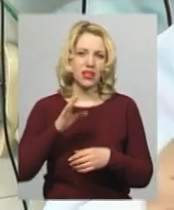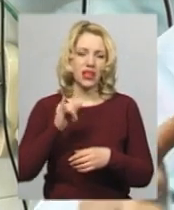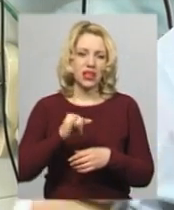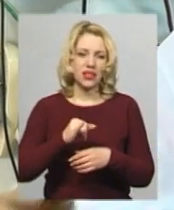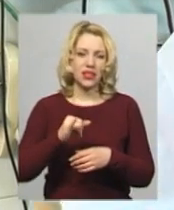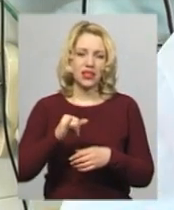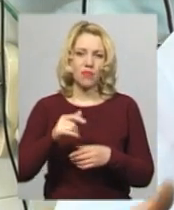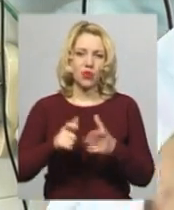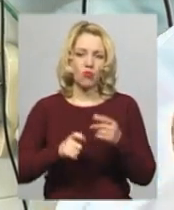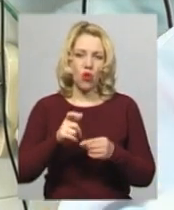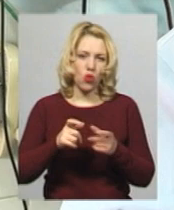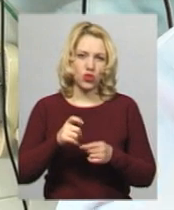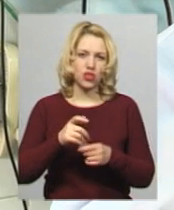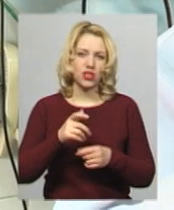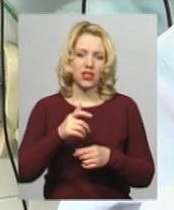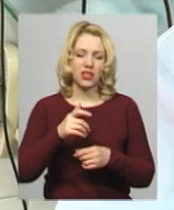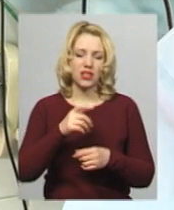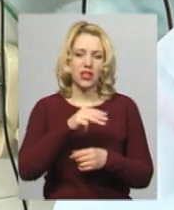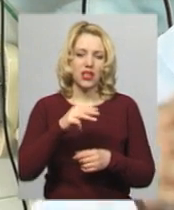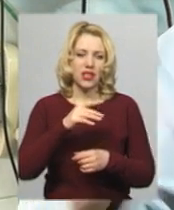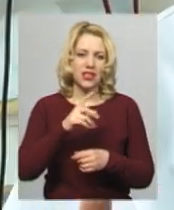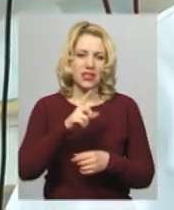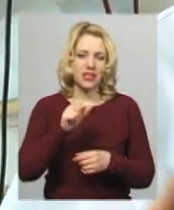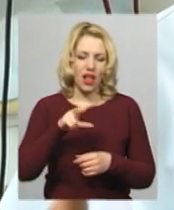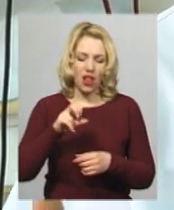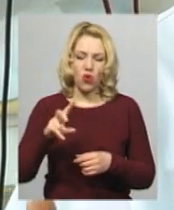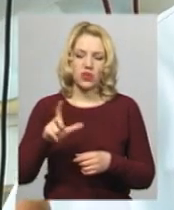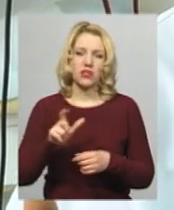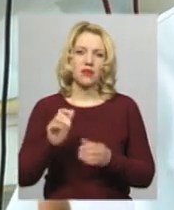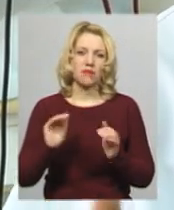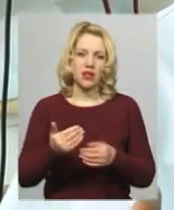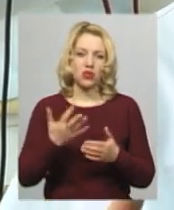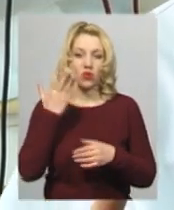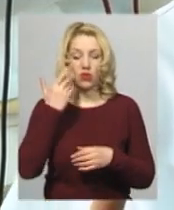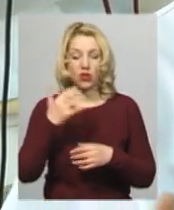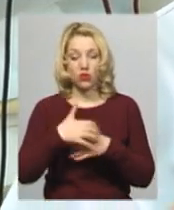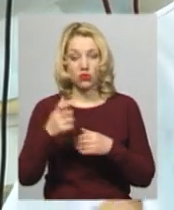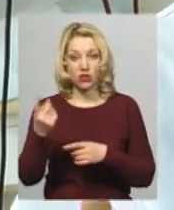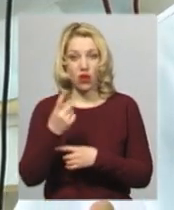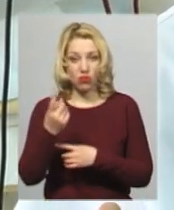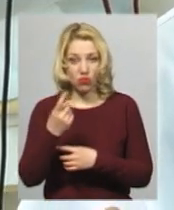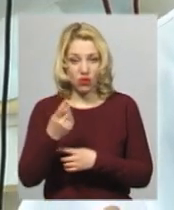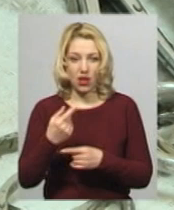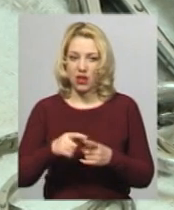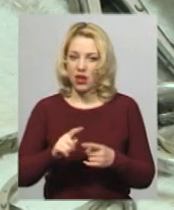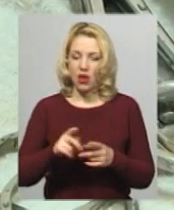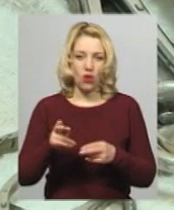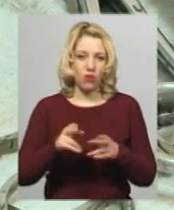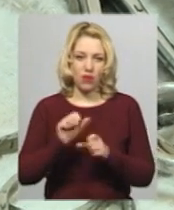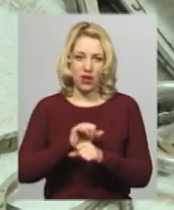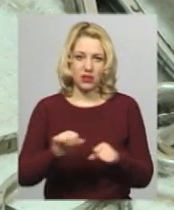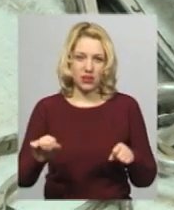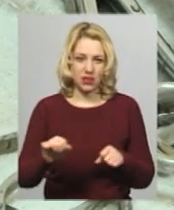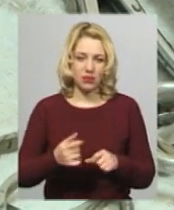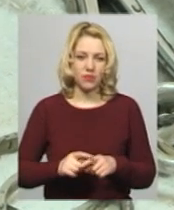молочних жильоз, тобто гормональний фон зменшується. Коли кішка гуляє, допустимо, то операція не проводиться. На оплату